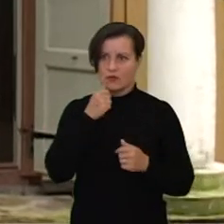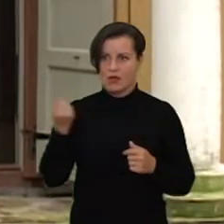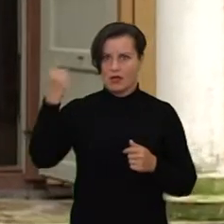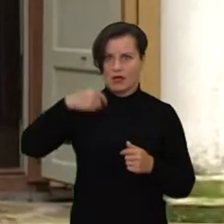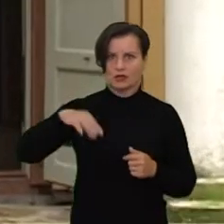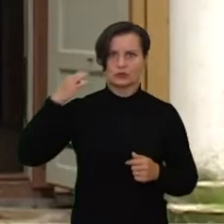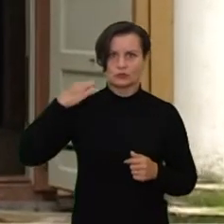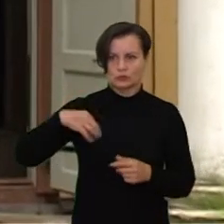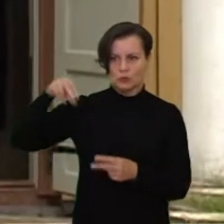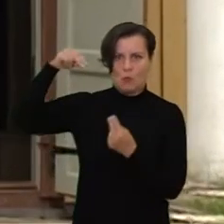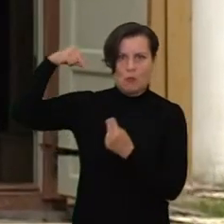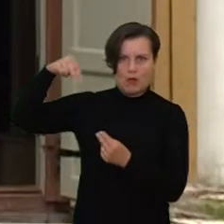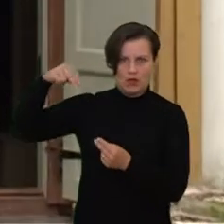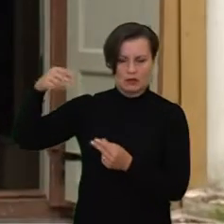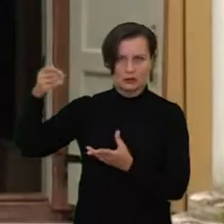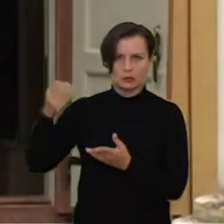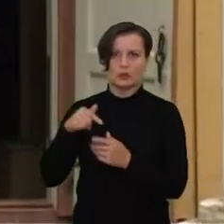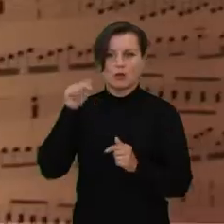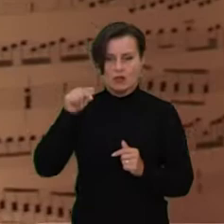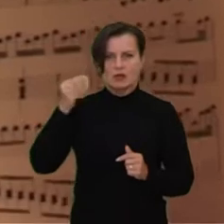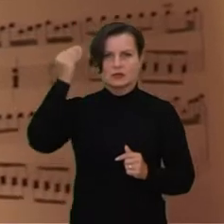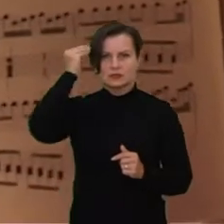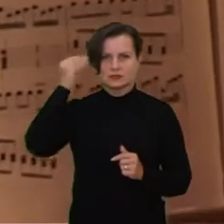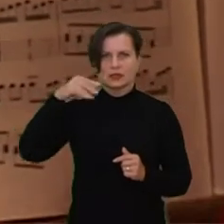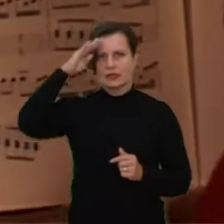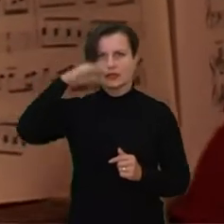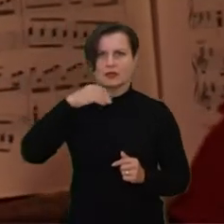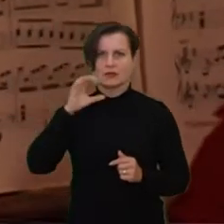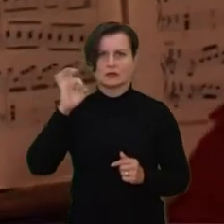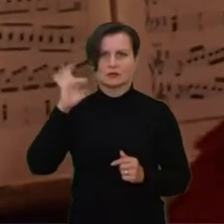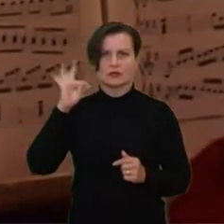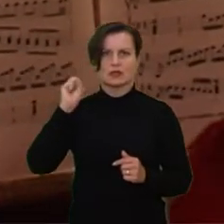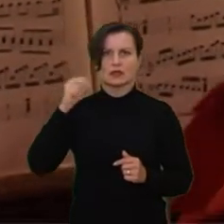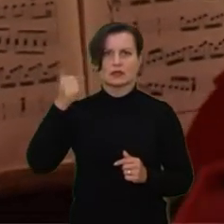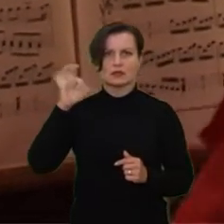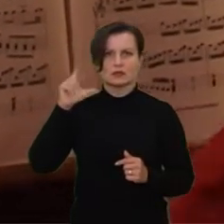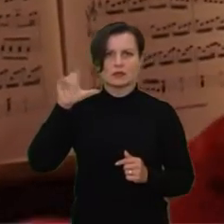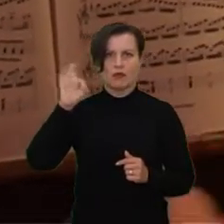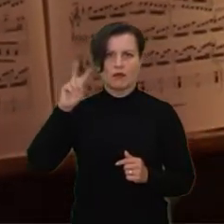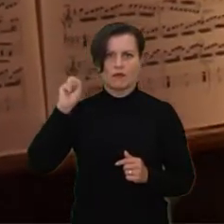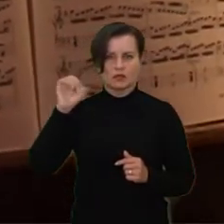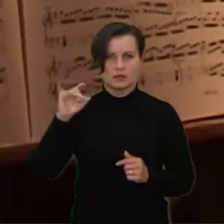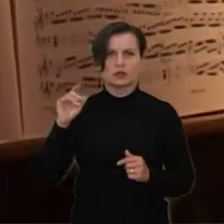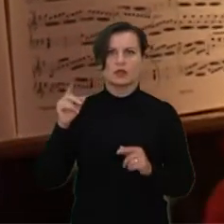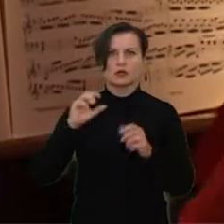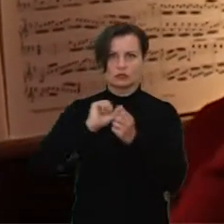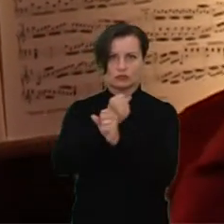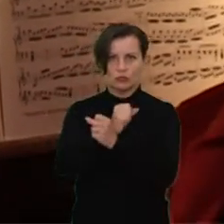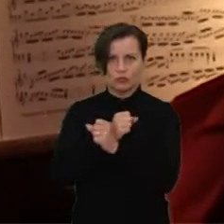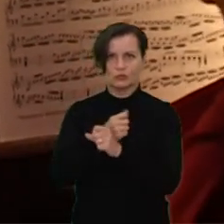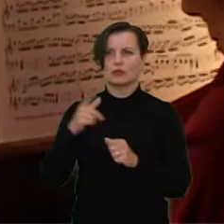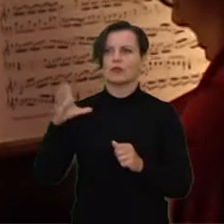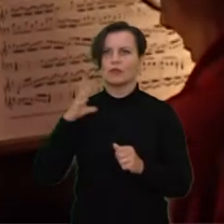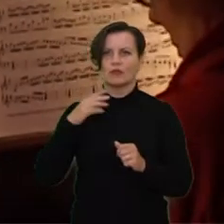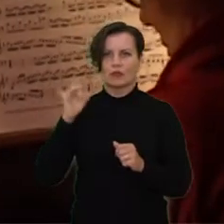prieš ateinantį sūnų palaidūną. Šiai simintini tėvos tanislovo žodžiai skambėjo gėsmėje, kuriai muziką